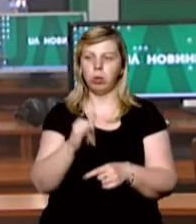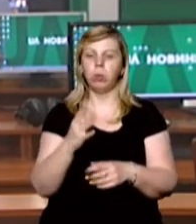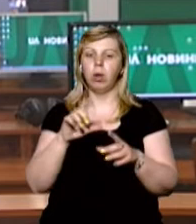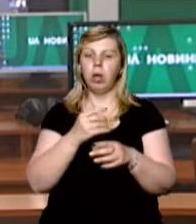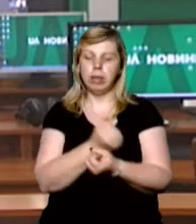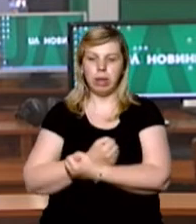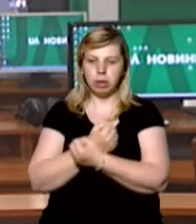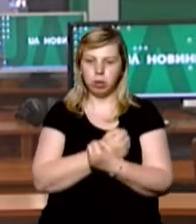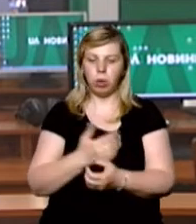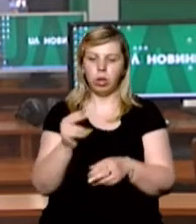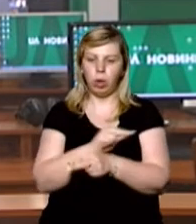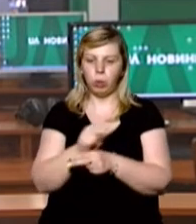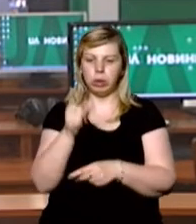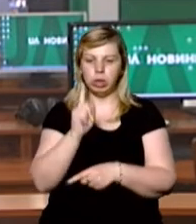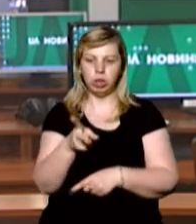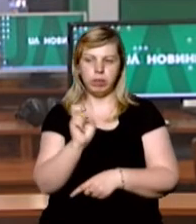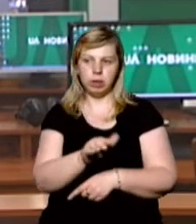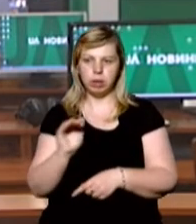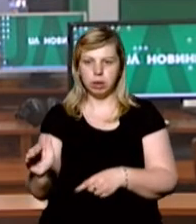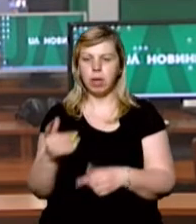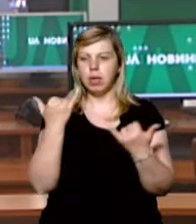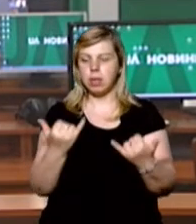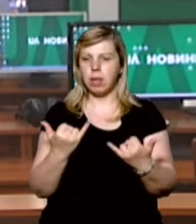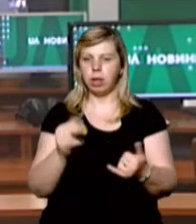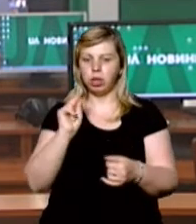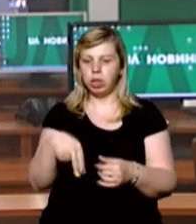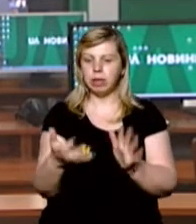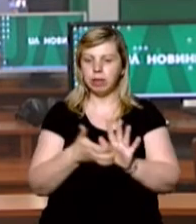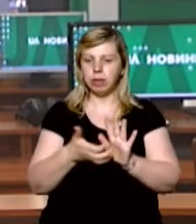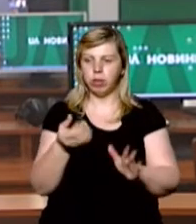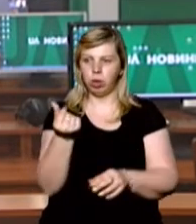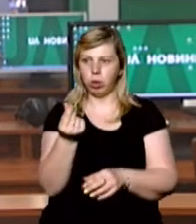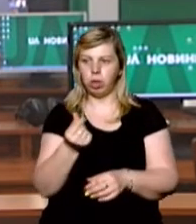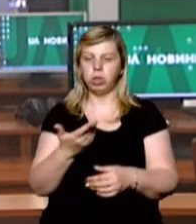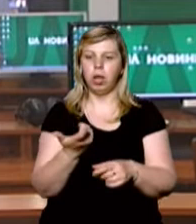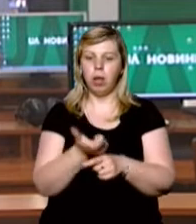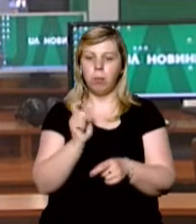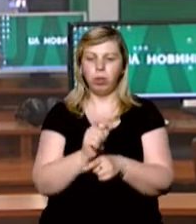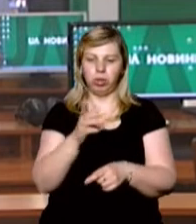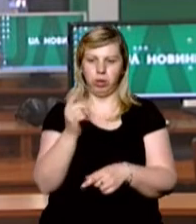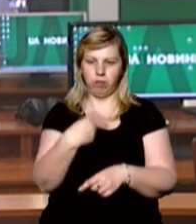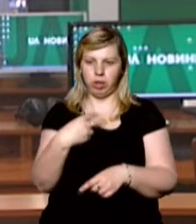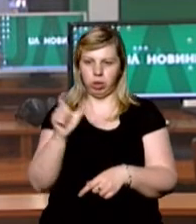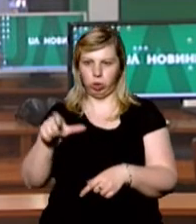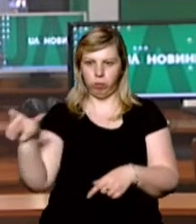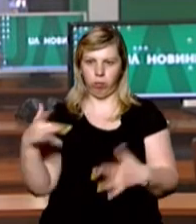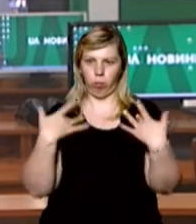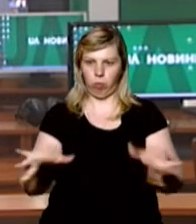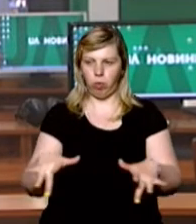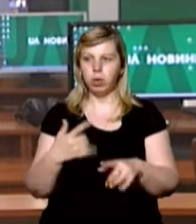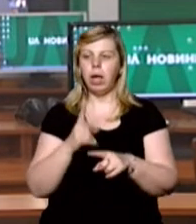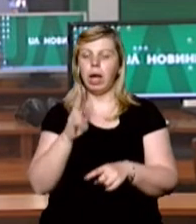У закладі оздоровлюється понад 1200 дітей. Зараз через нестачу грошей понад 20 гробітників звільнилися.